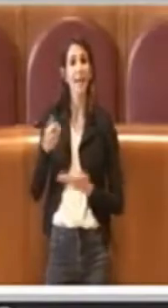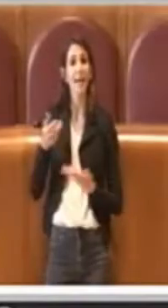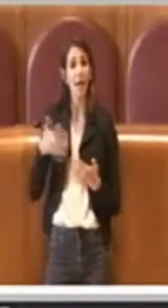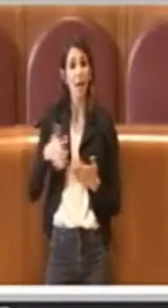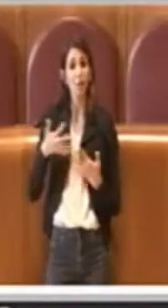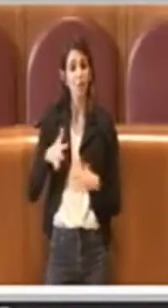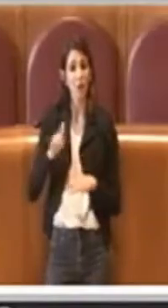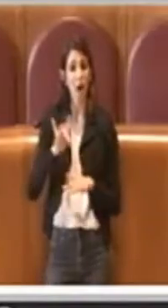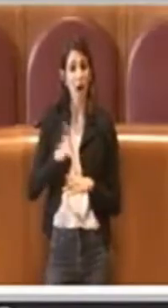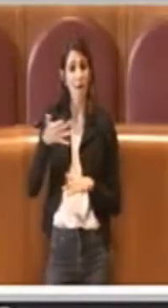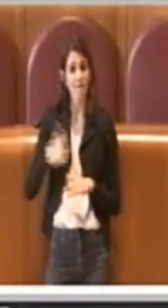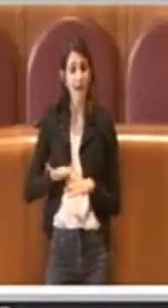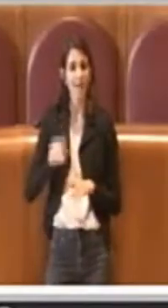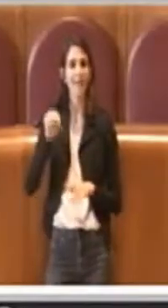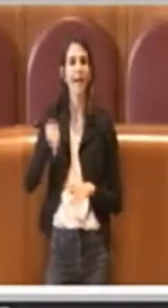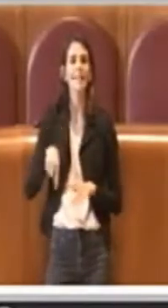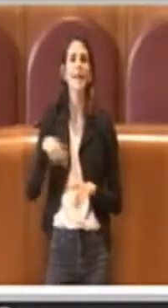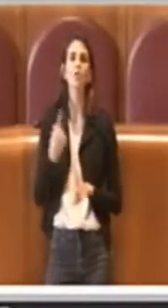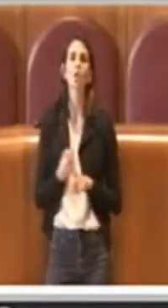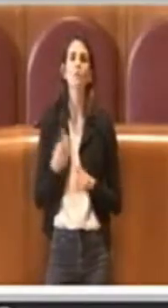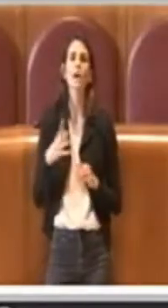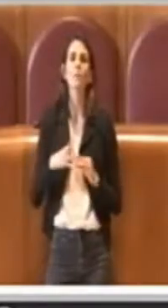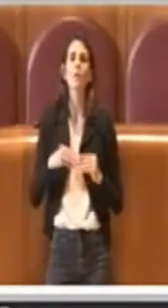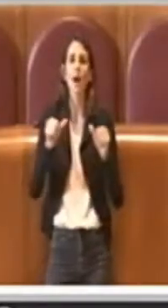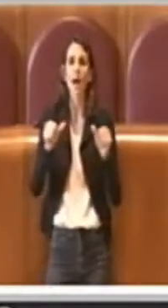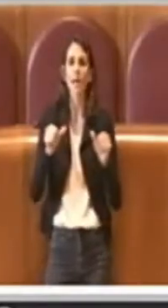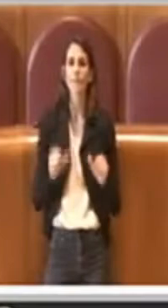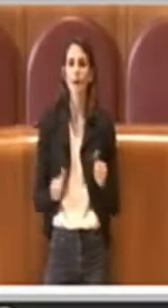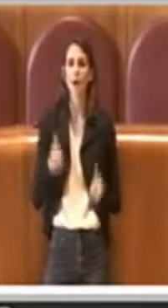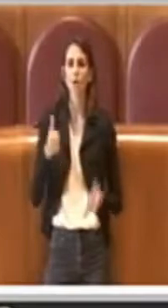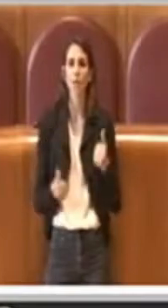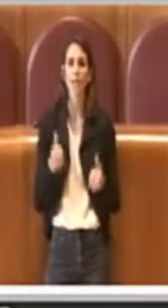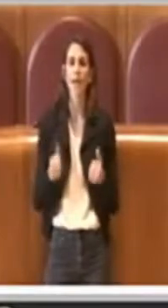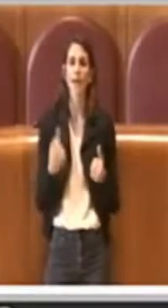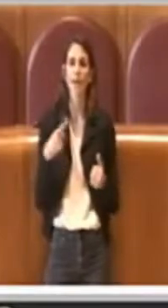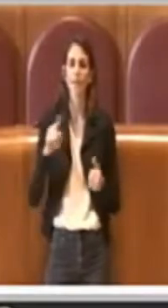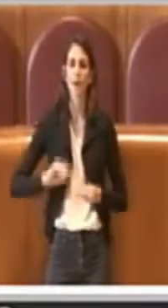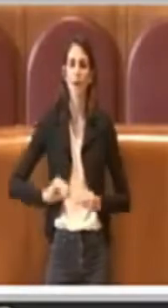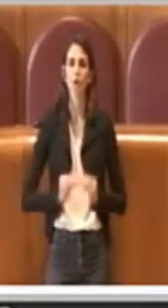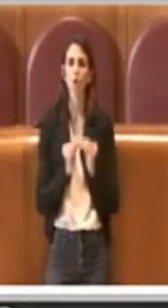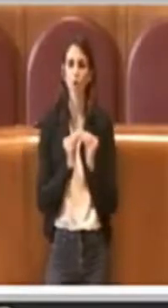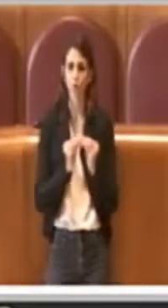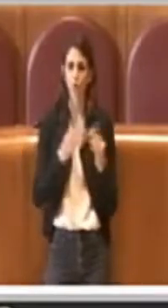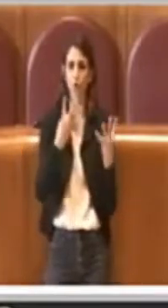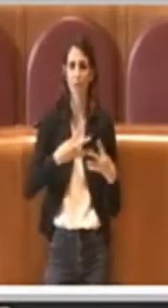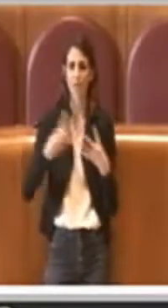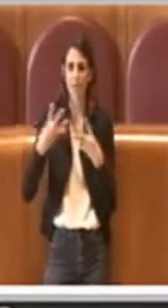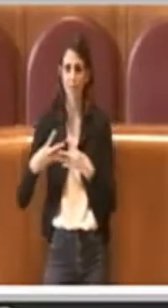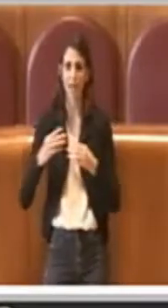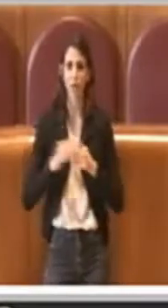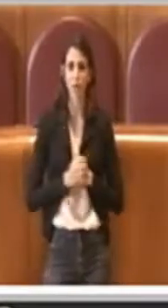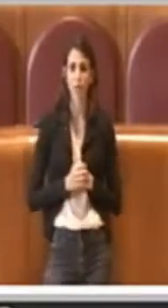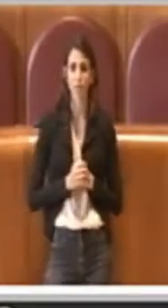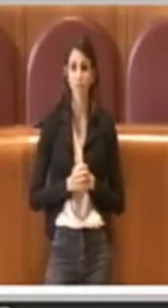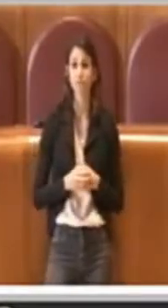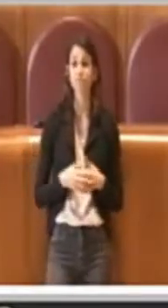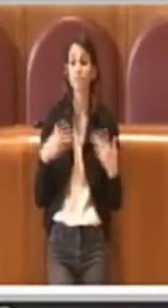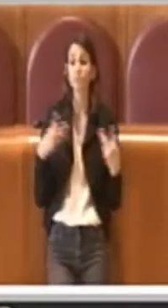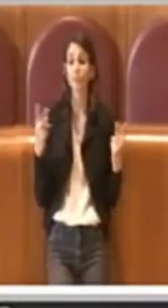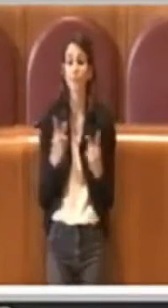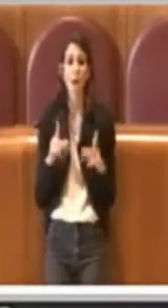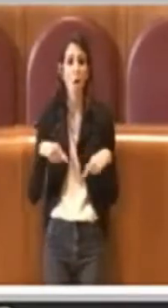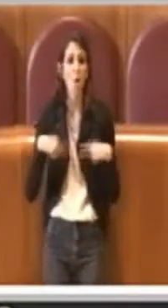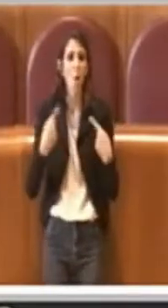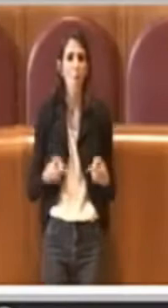ora bisogna fare il bando di gara per la costruzione di questi impianti, non solo, poi ci si